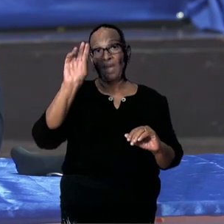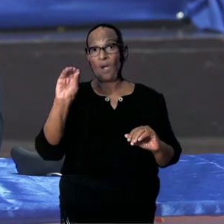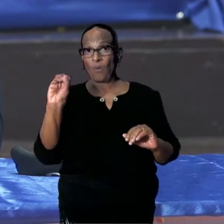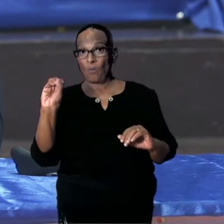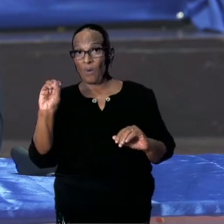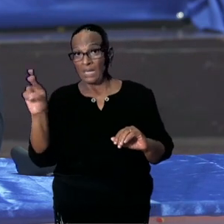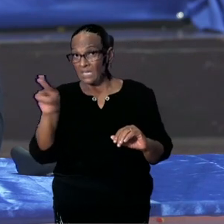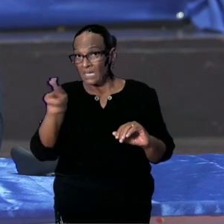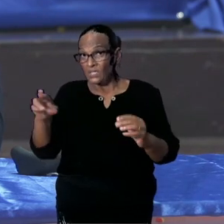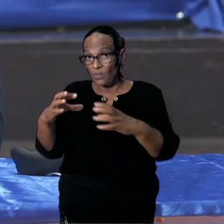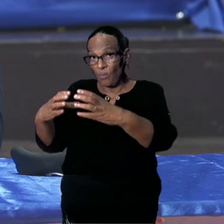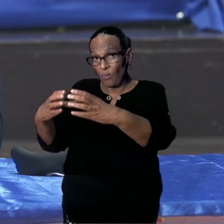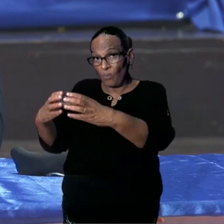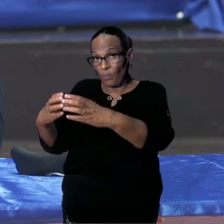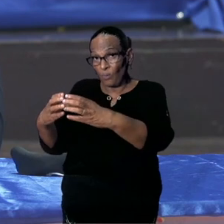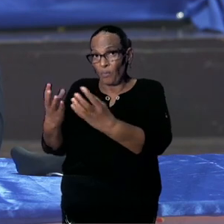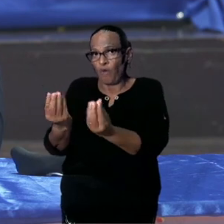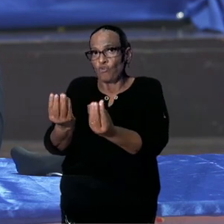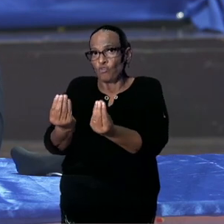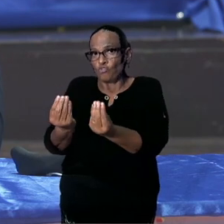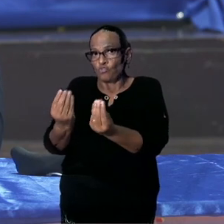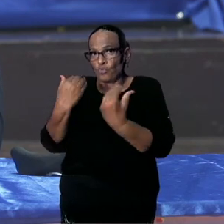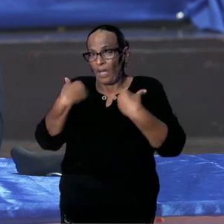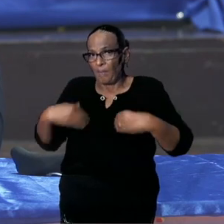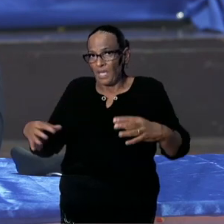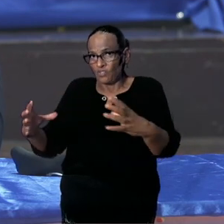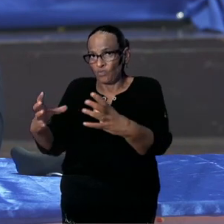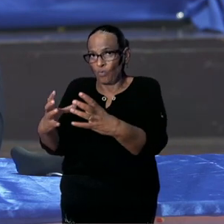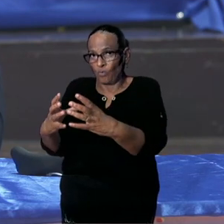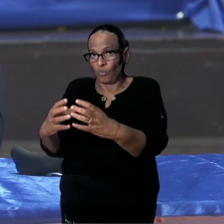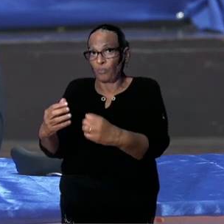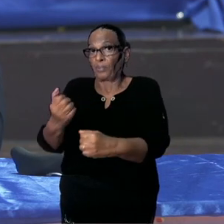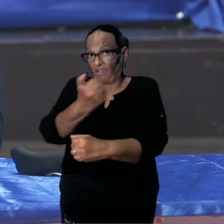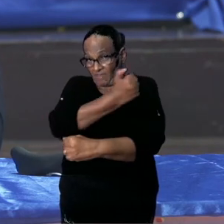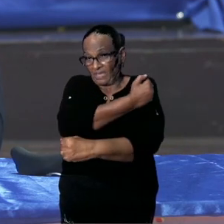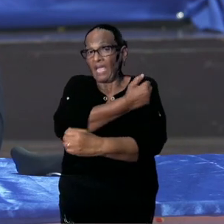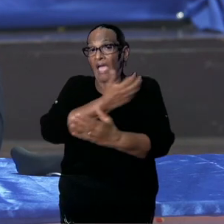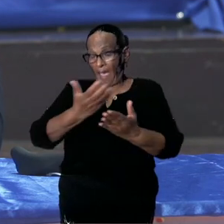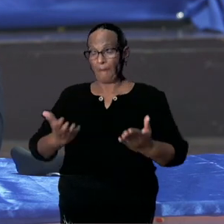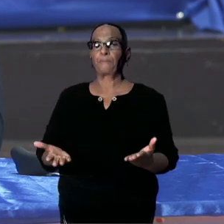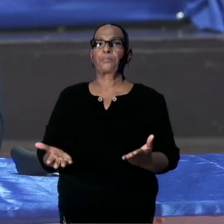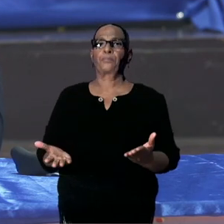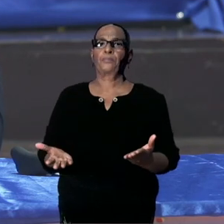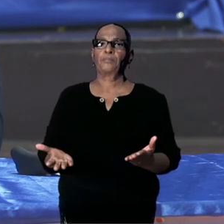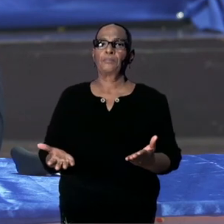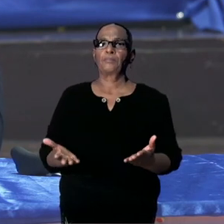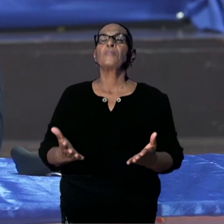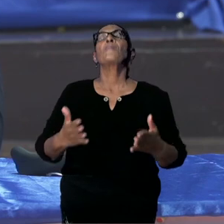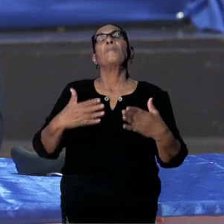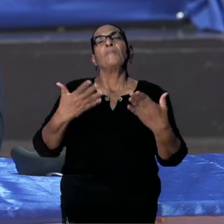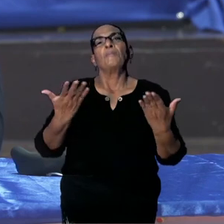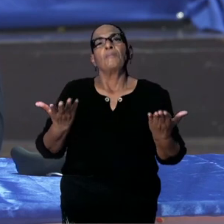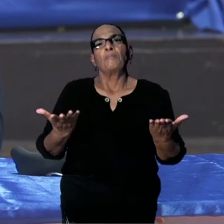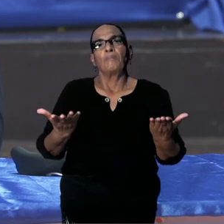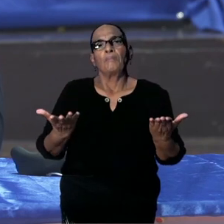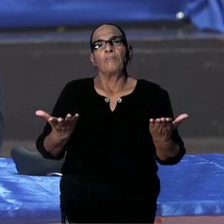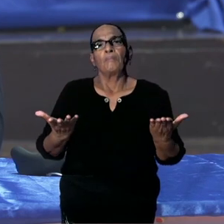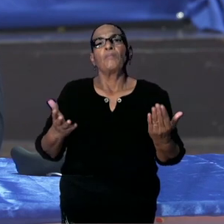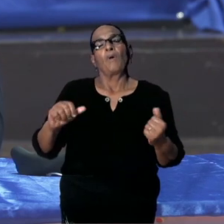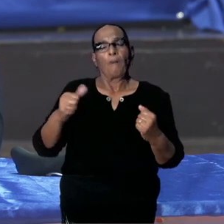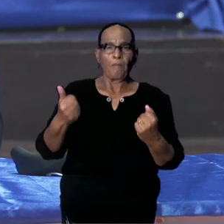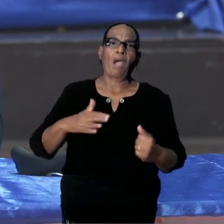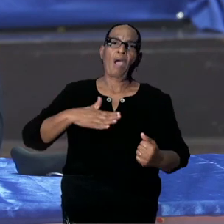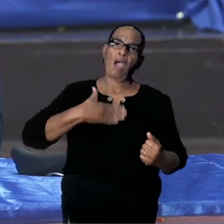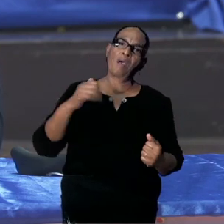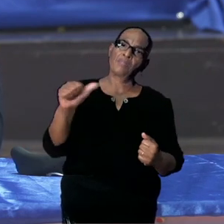risicogroepen en de kwetsbare groepen al hebt gevaccineerd en je hebt nog genoeg dosis. Dat je die ter beschikking moet stellen of verkopen aan andere